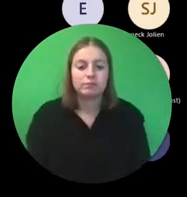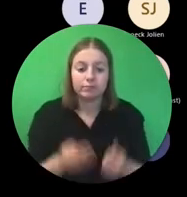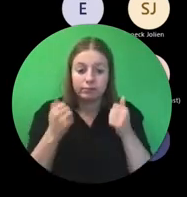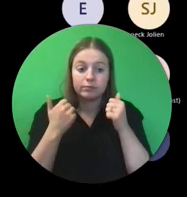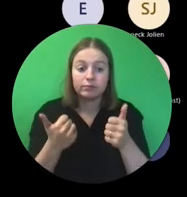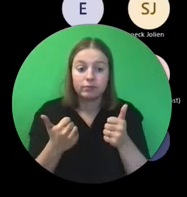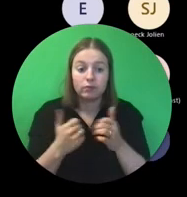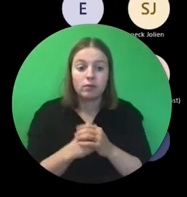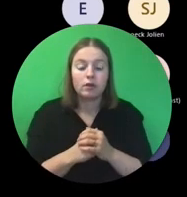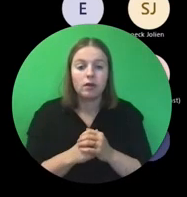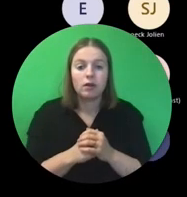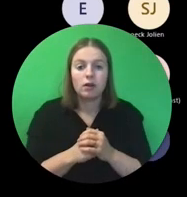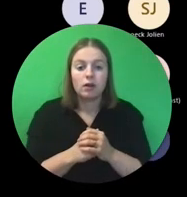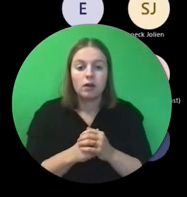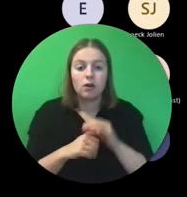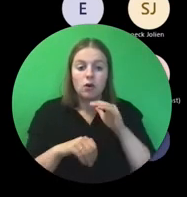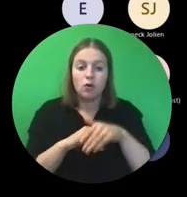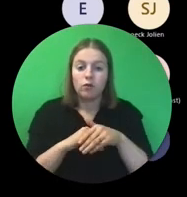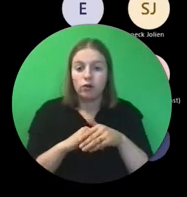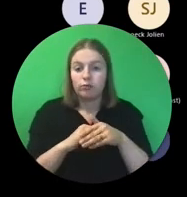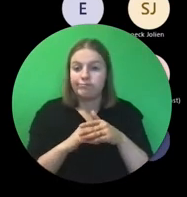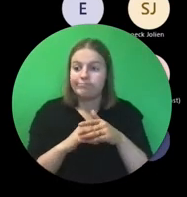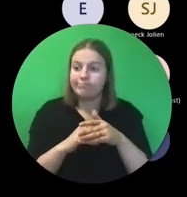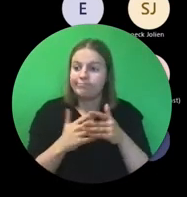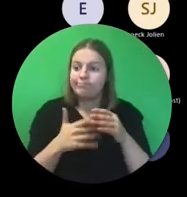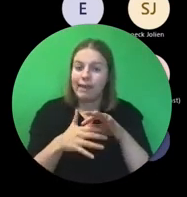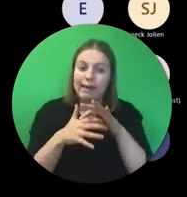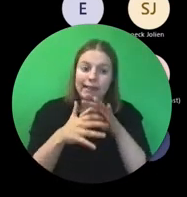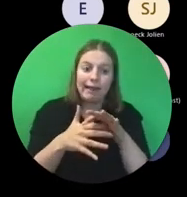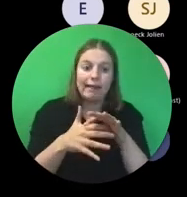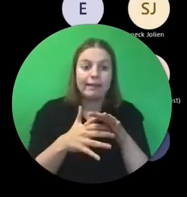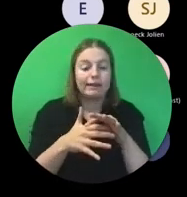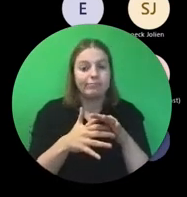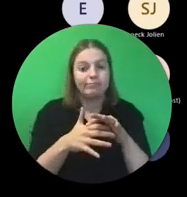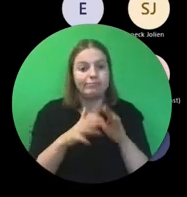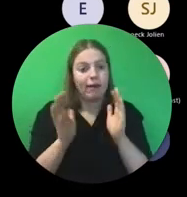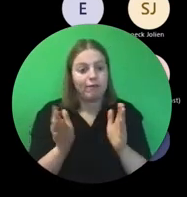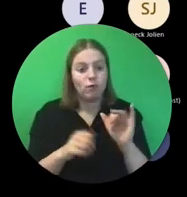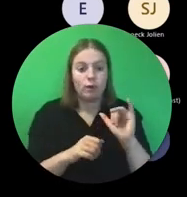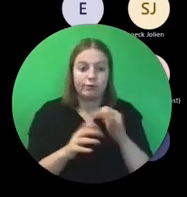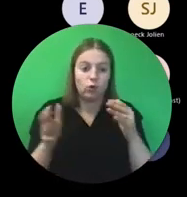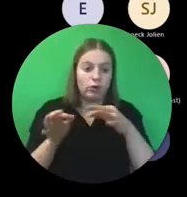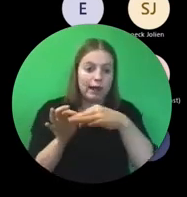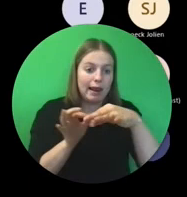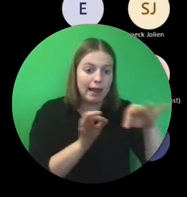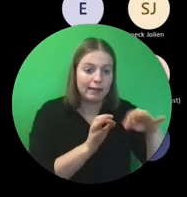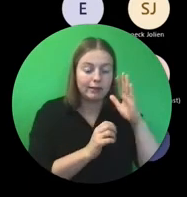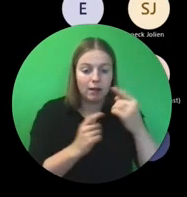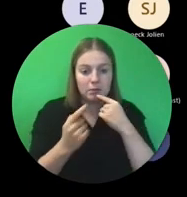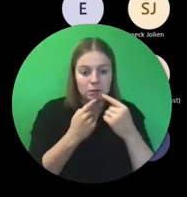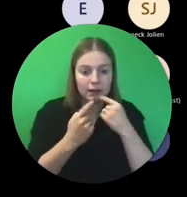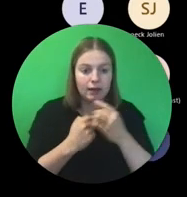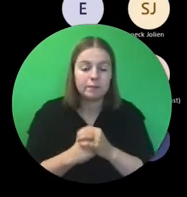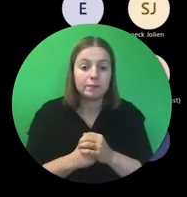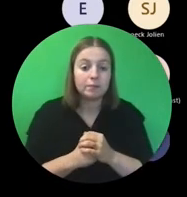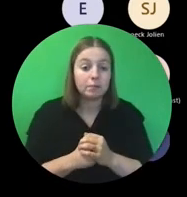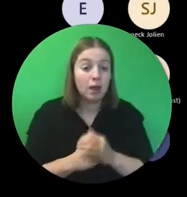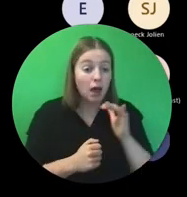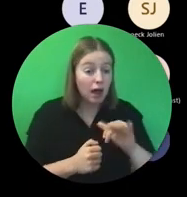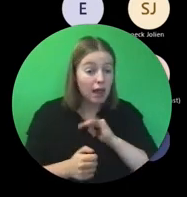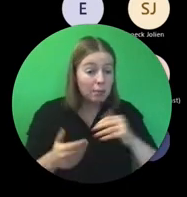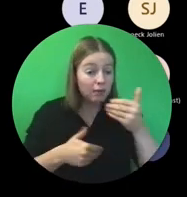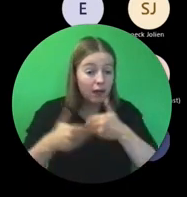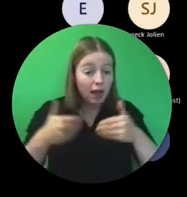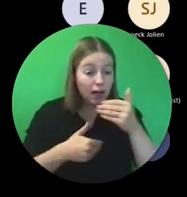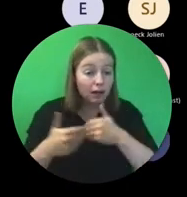Goed, dat qua ruime inleidingen. De grote lijnen binnen deze actie. Er zijn hier al vragen over. Want